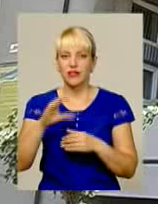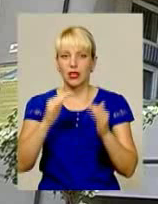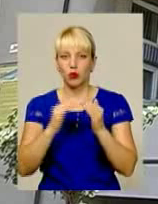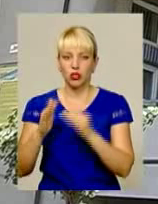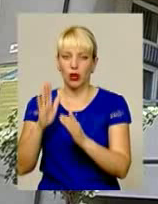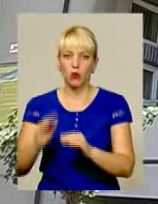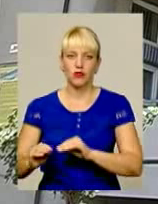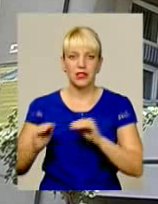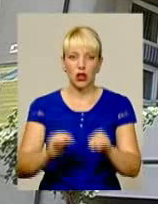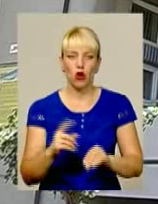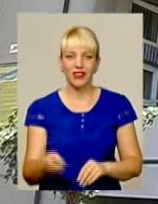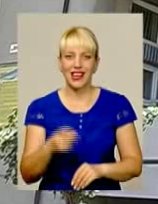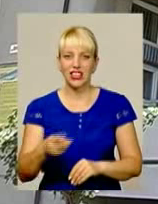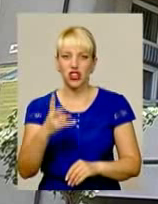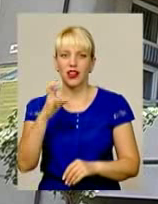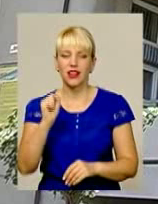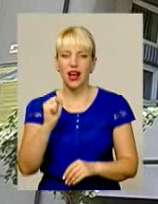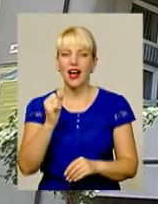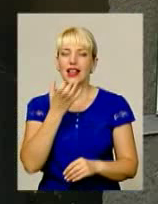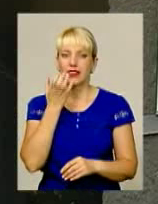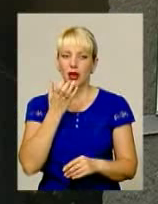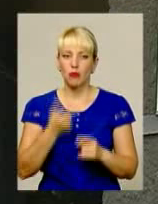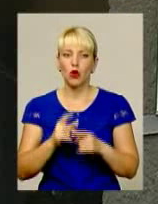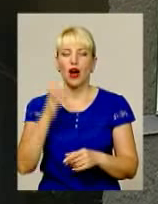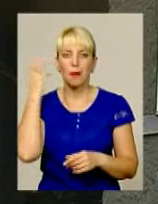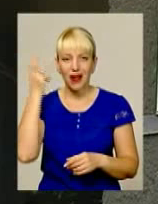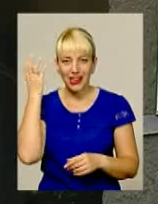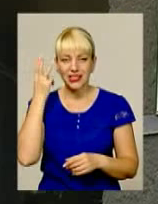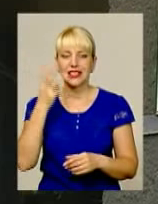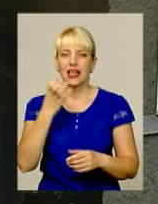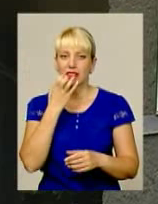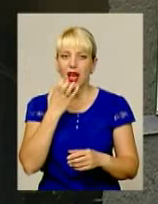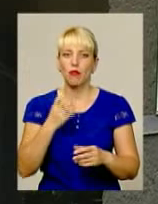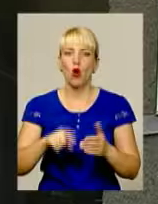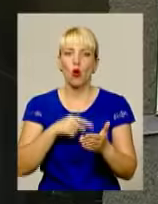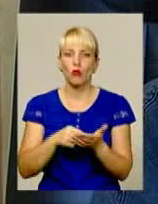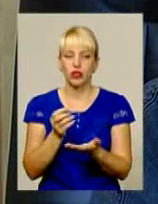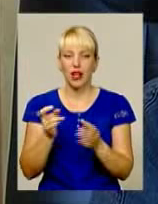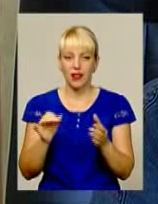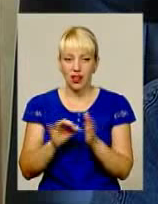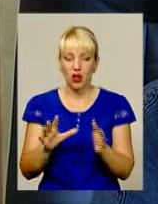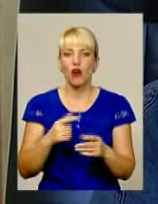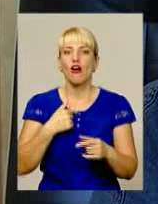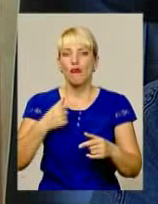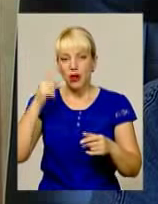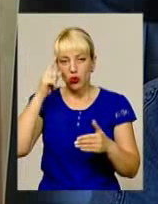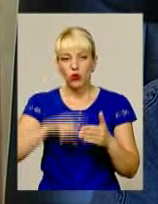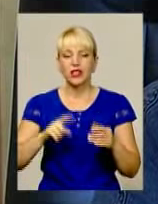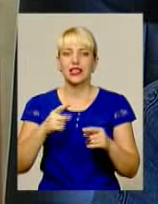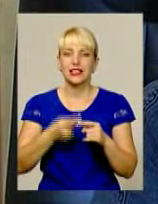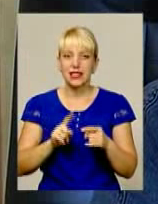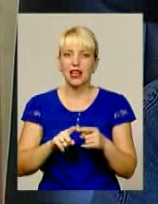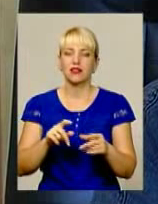встановлені лічильники на тепло. У Хмельницьк теплокомуненерго переконують. Це один зі способів зменшити витрати споживачів.